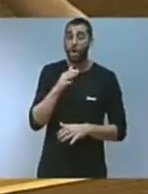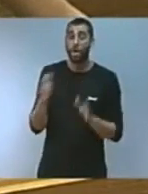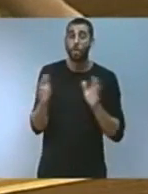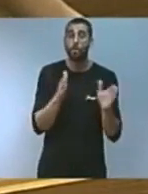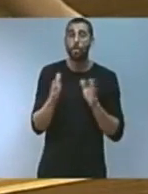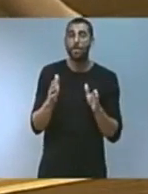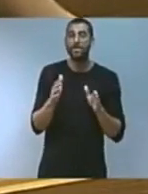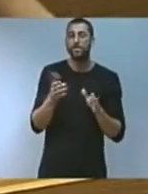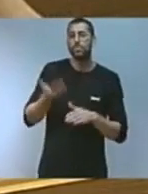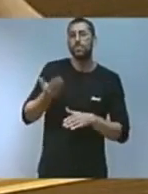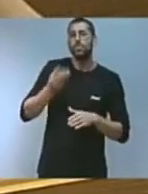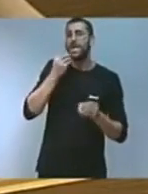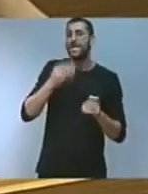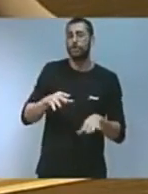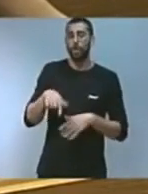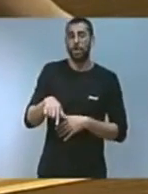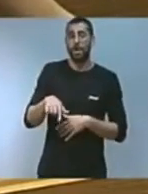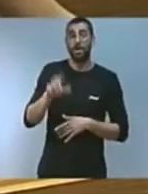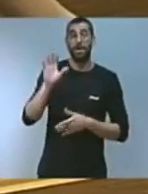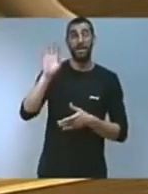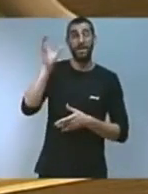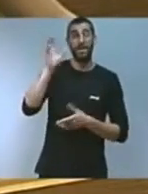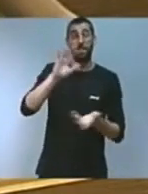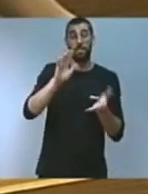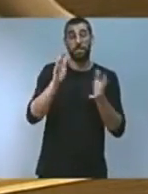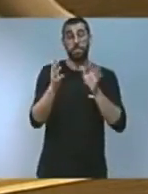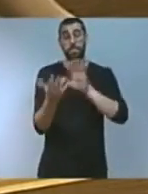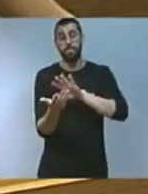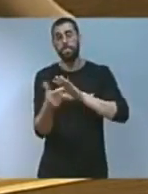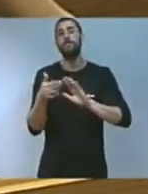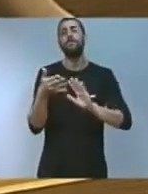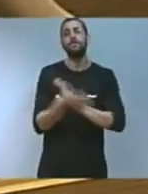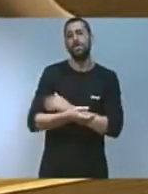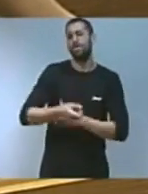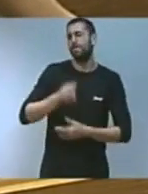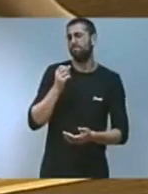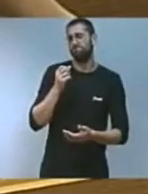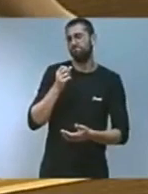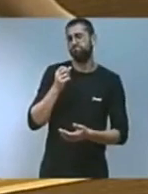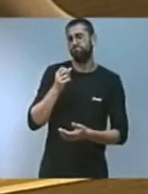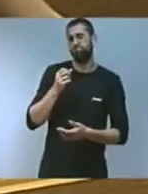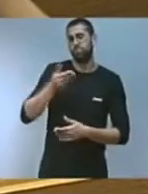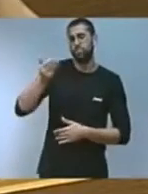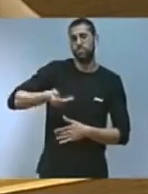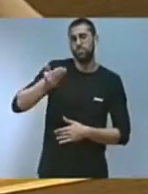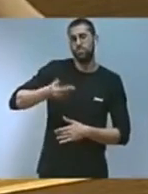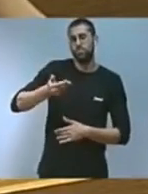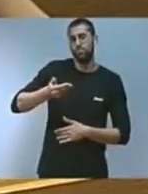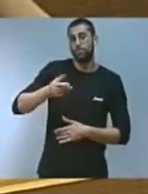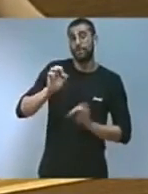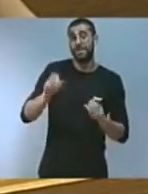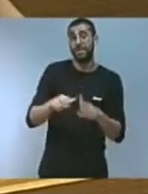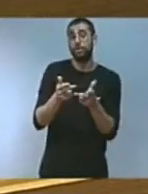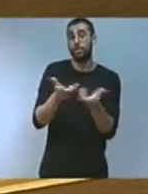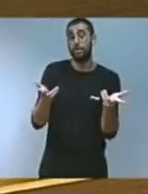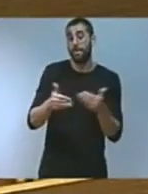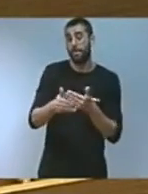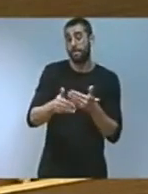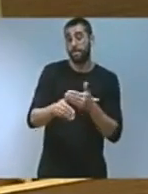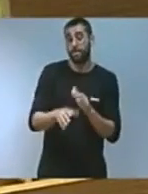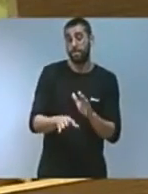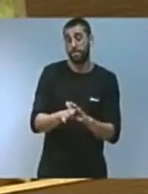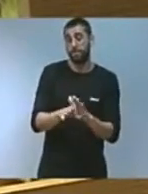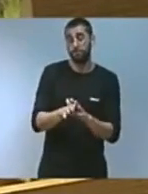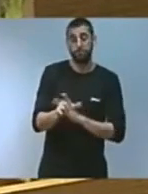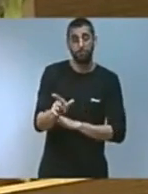història. El canvi climàtic és un dels principals reptes als quals s'enfronta la societat i la principal amenaça per a la nostra